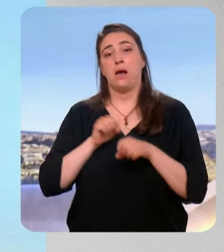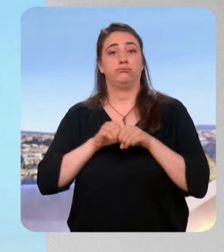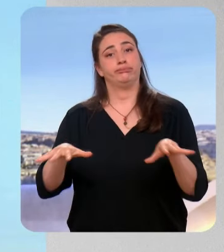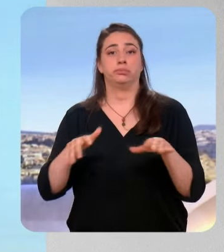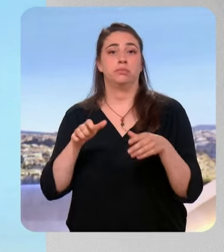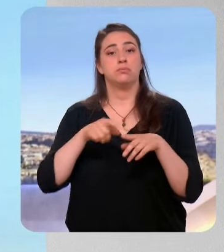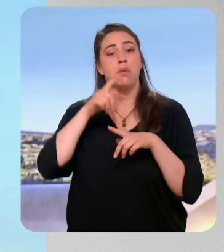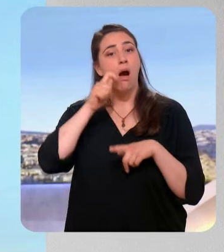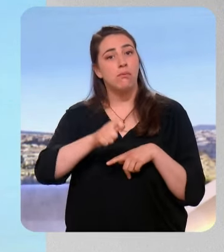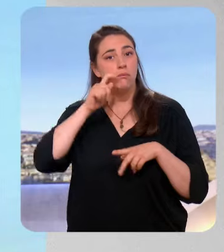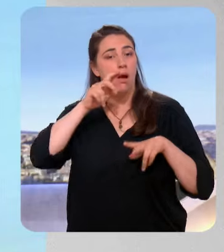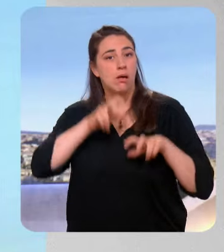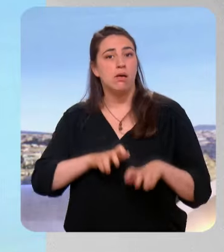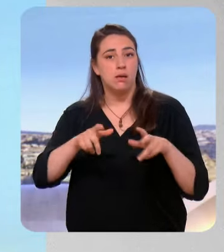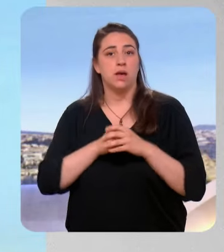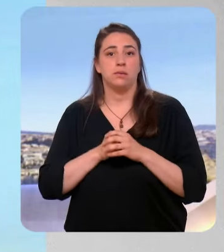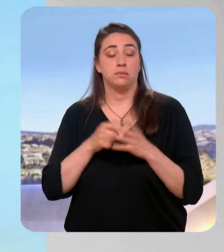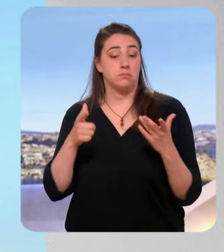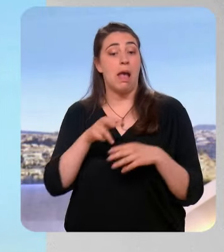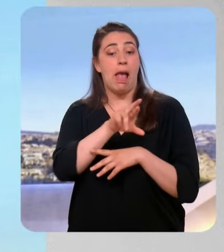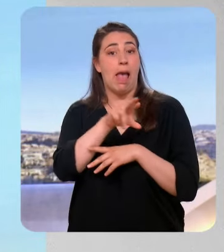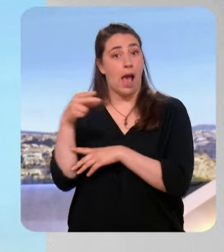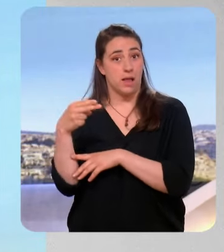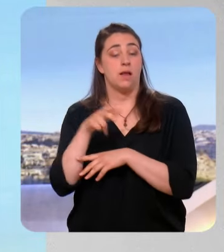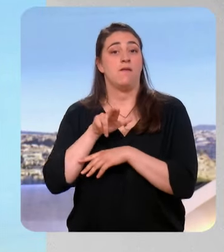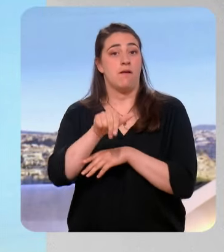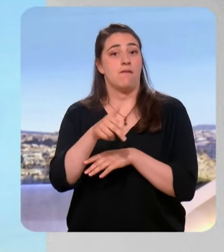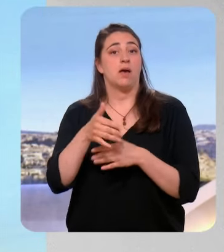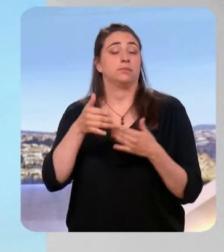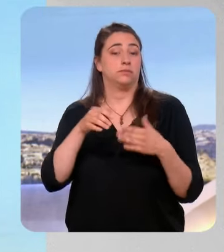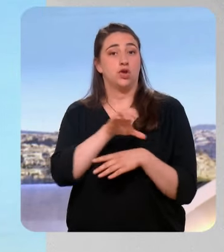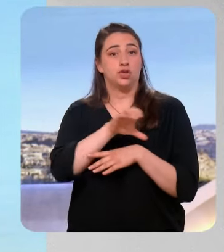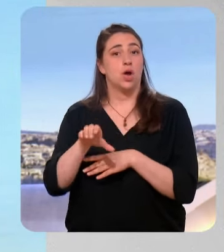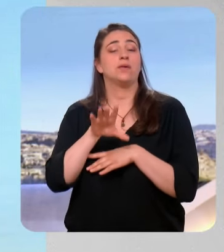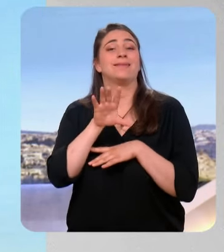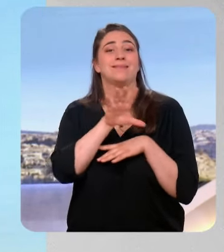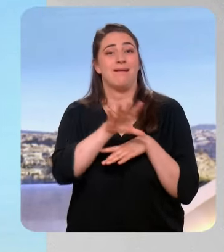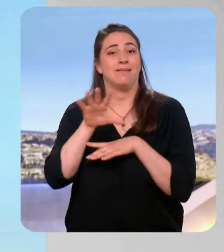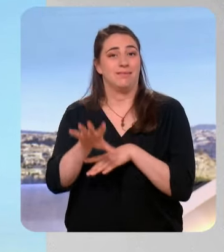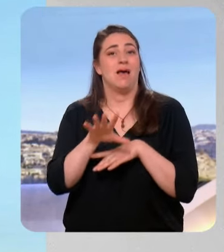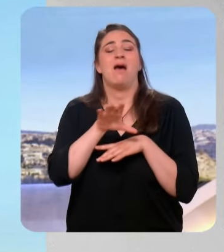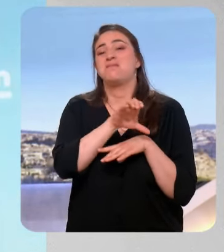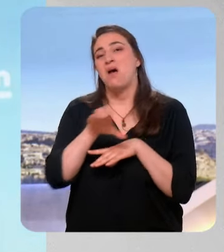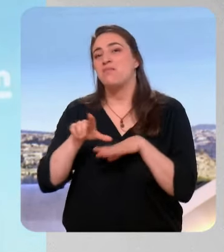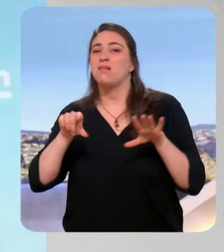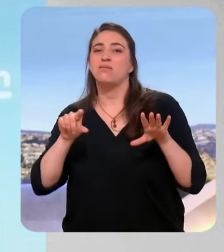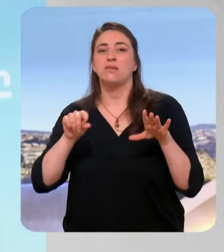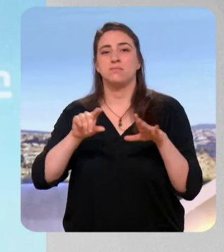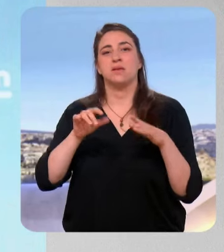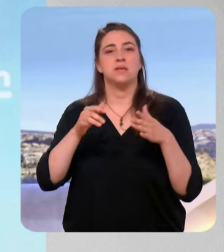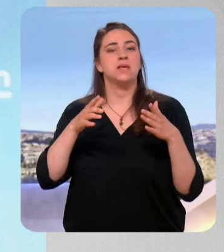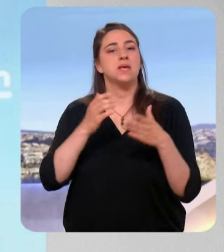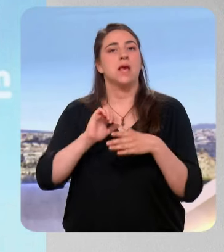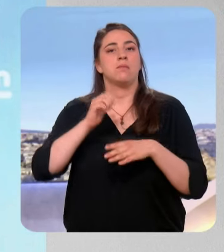dimanche une fourchette comprise entre 175 et 205 députés, c'est-à-dire le premier groupe, mais pas la majorité absolue, ce qui était pourtant le